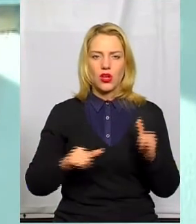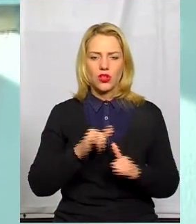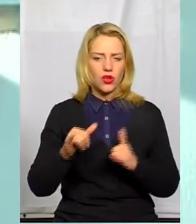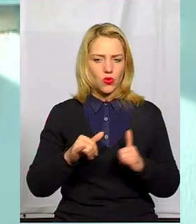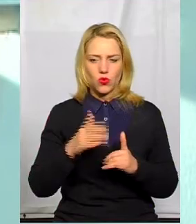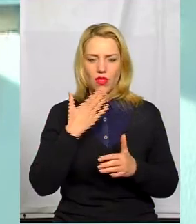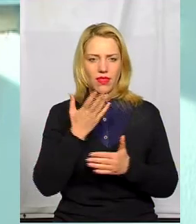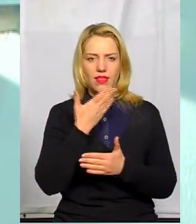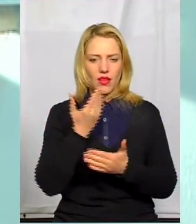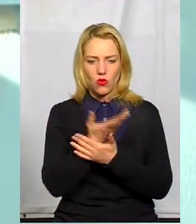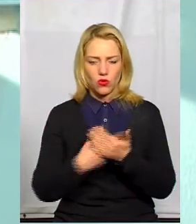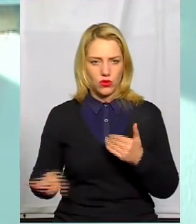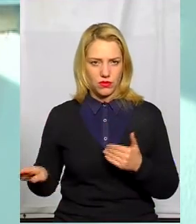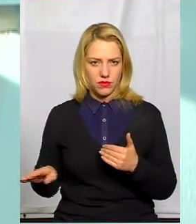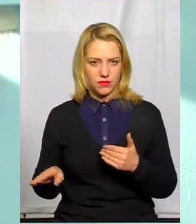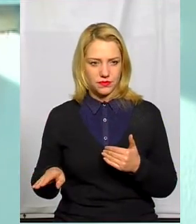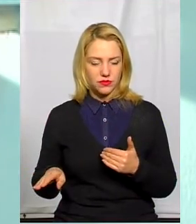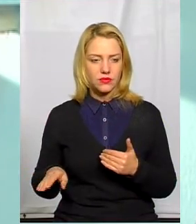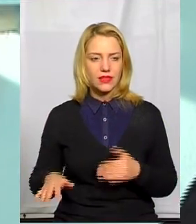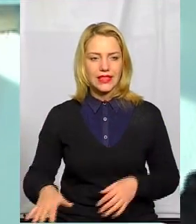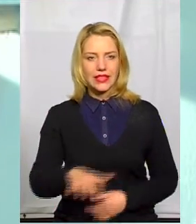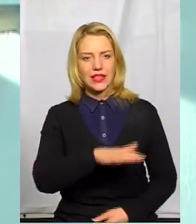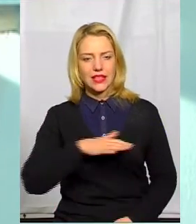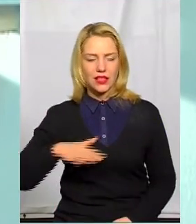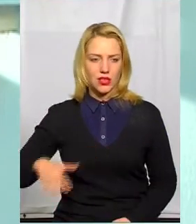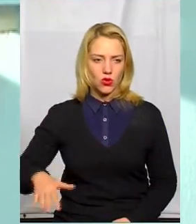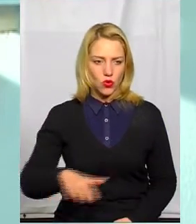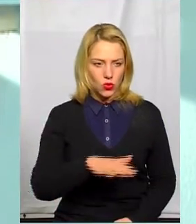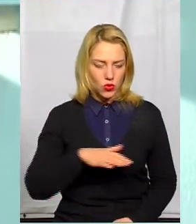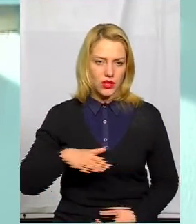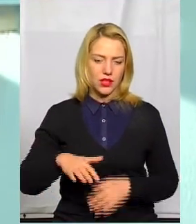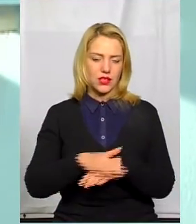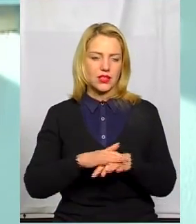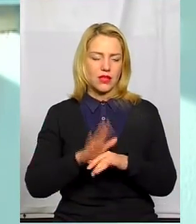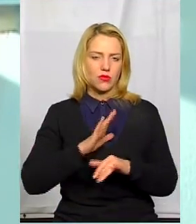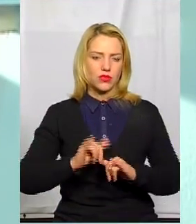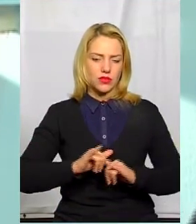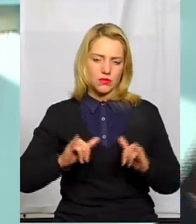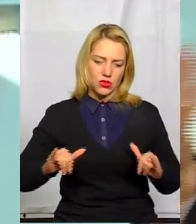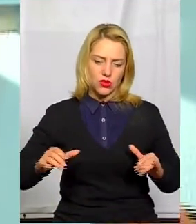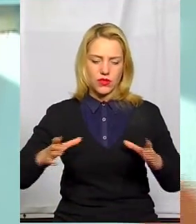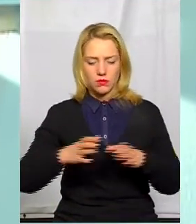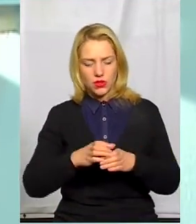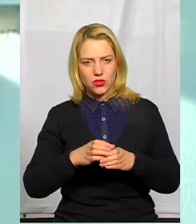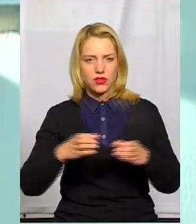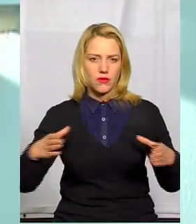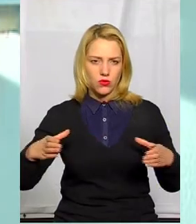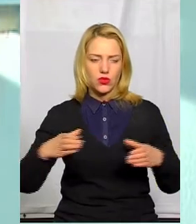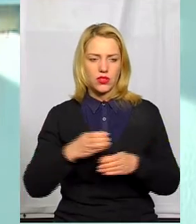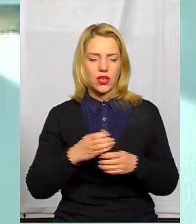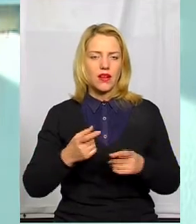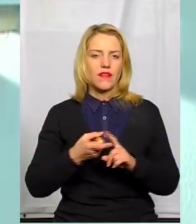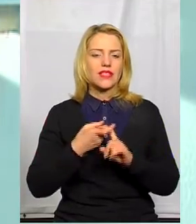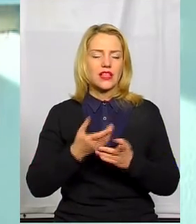вступався. От, територія розселення, вона збільшувалася, звужувалася, залежно від того,